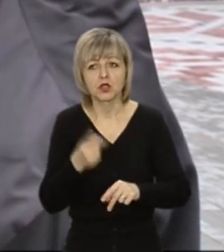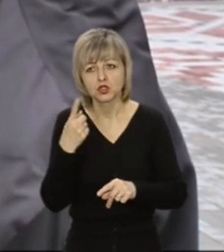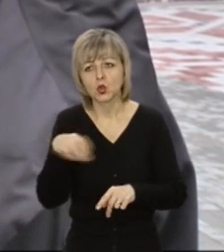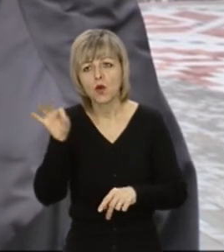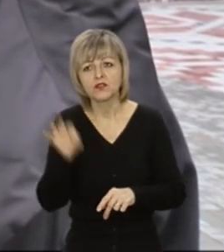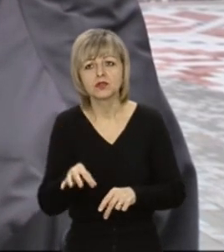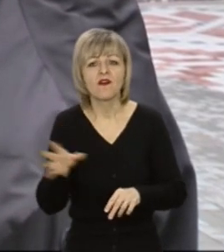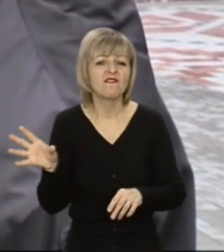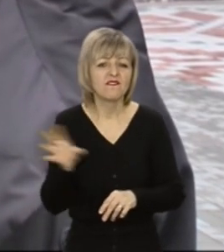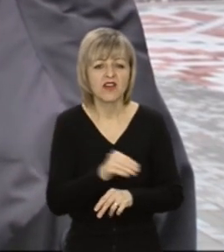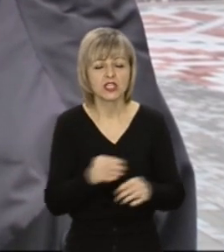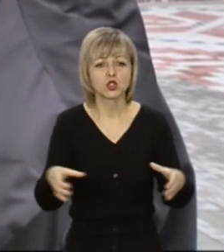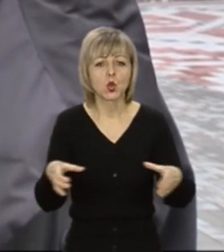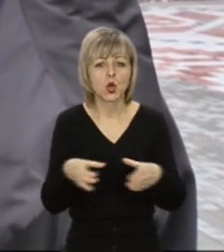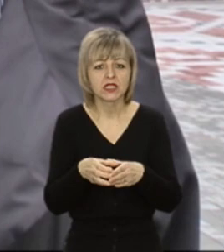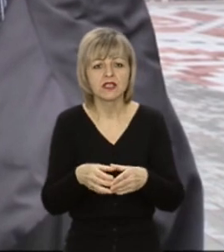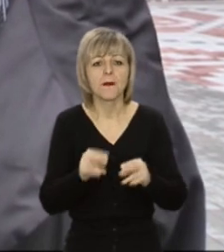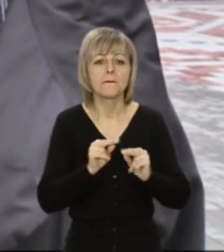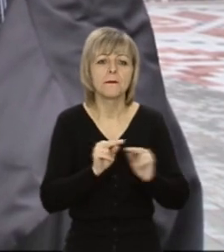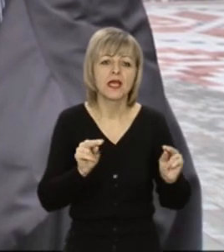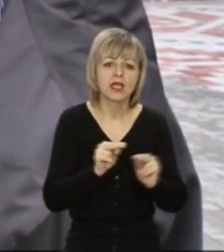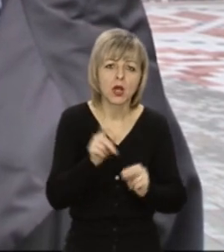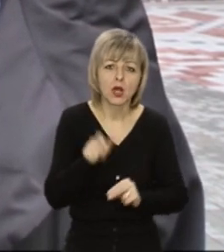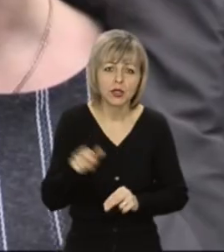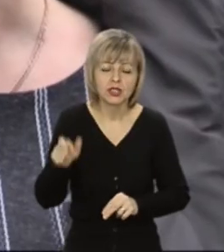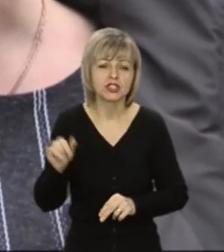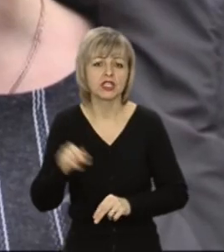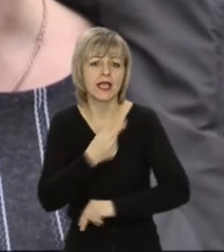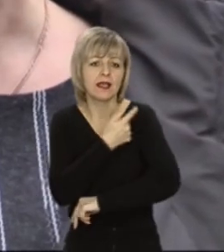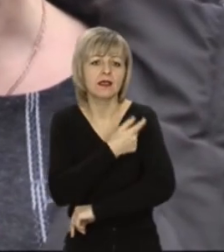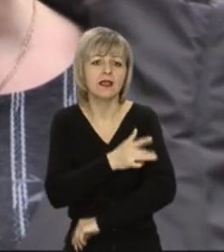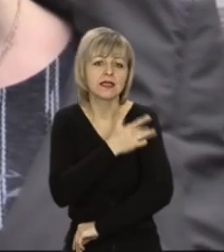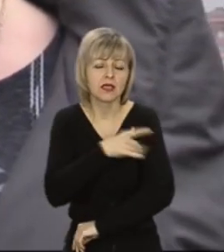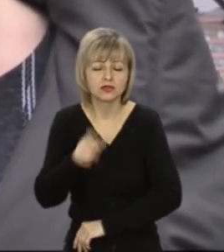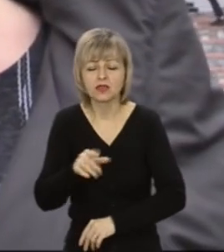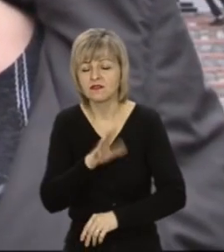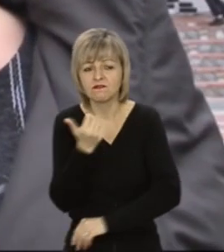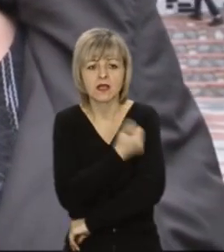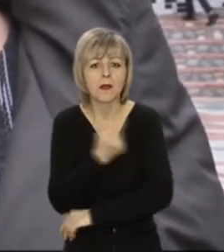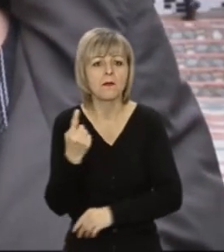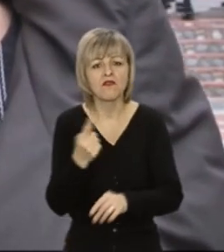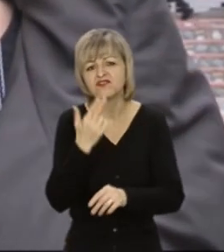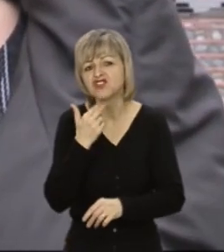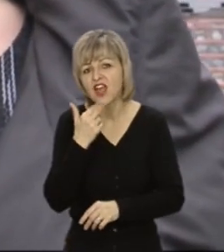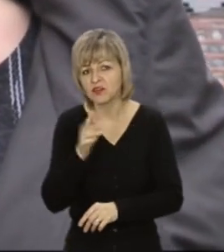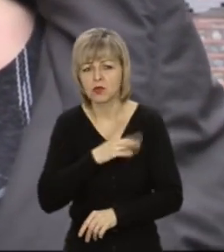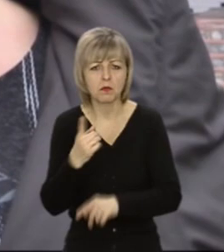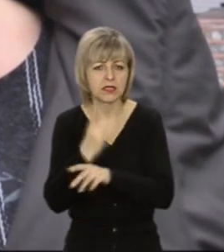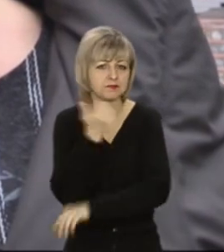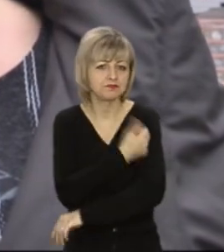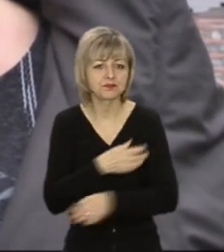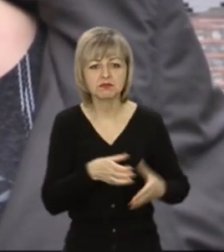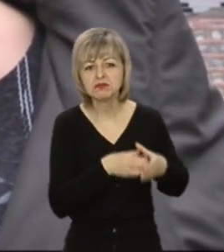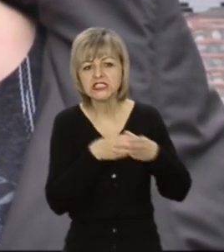колектив і педагогічний, і технічний персонал вакцинувалися. В червні місяці вже була перша вакцинація, бригада